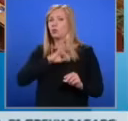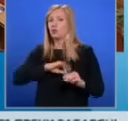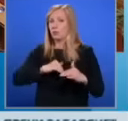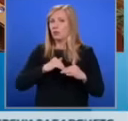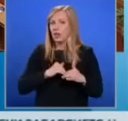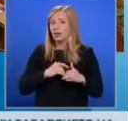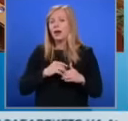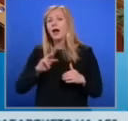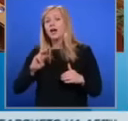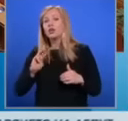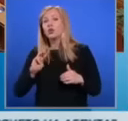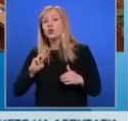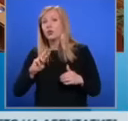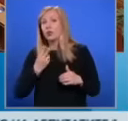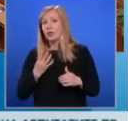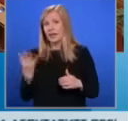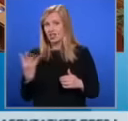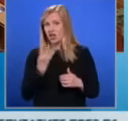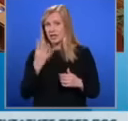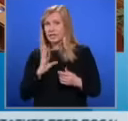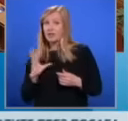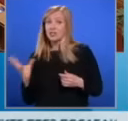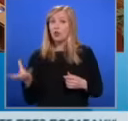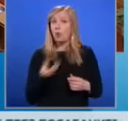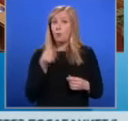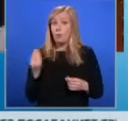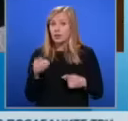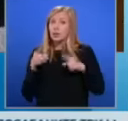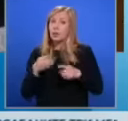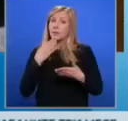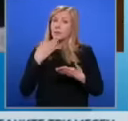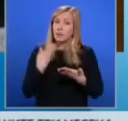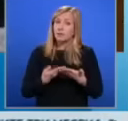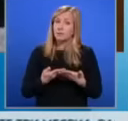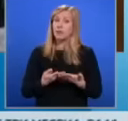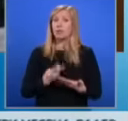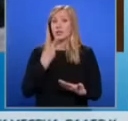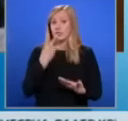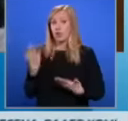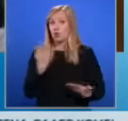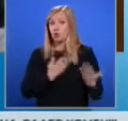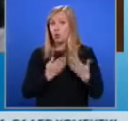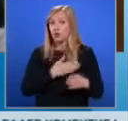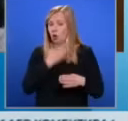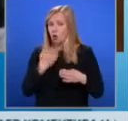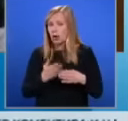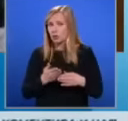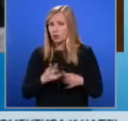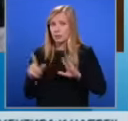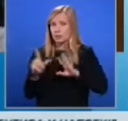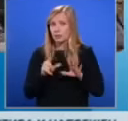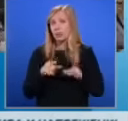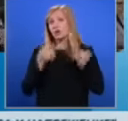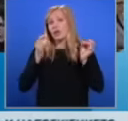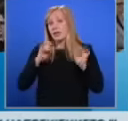обединени в един общ и по него да се правят предложения за второ четене. До края на другата седмица, когато парламента ще бъде